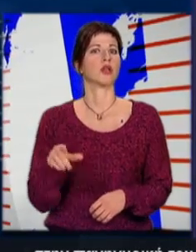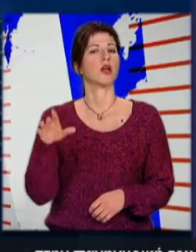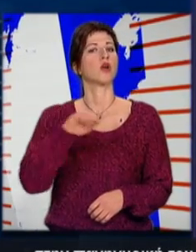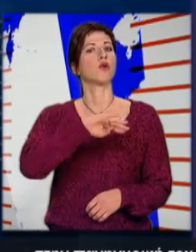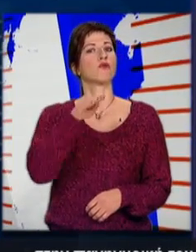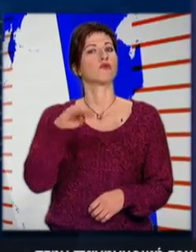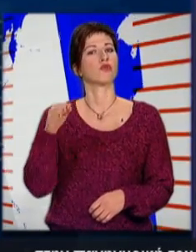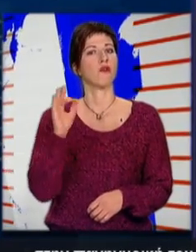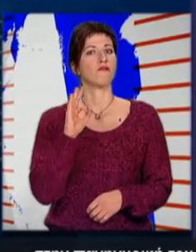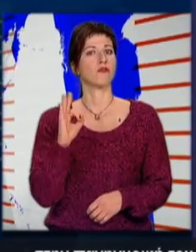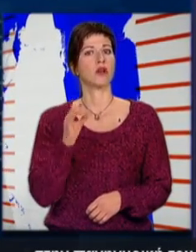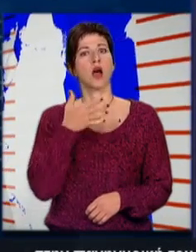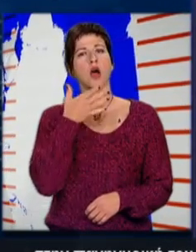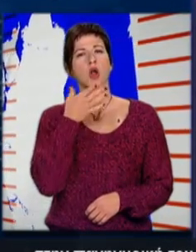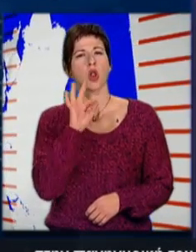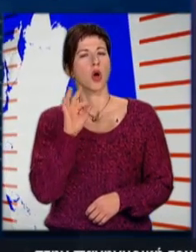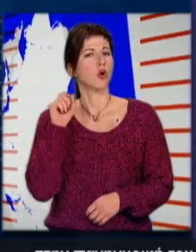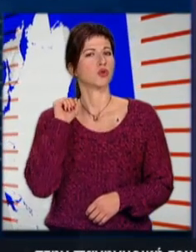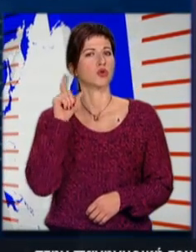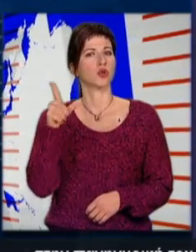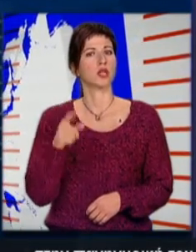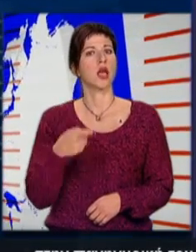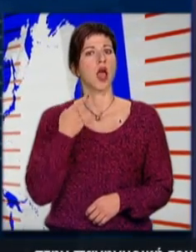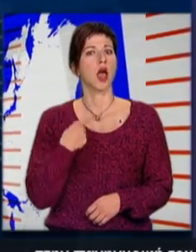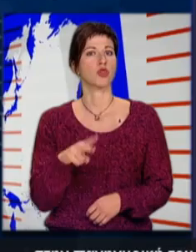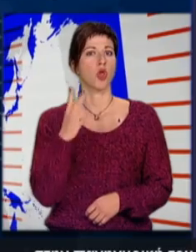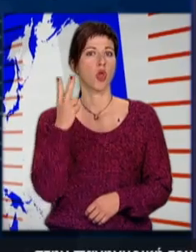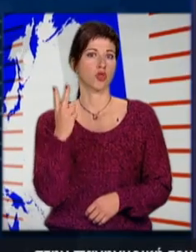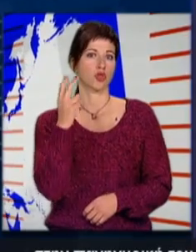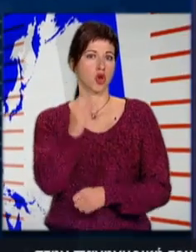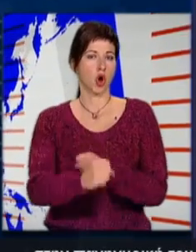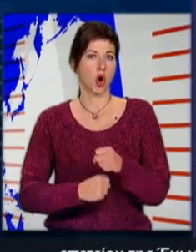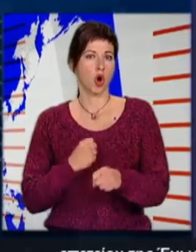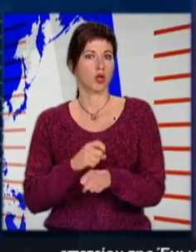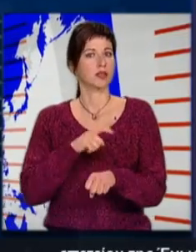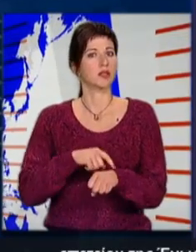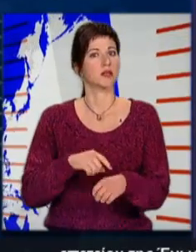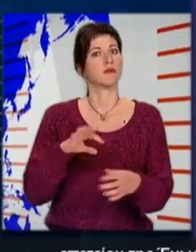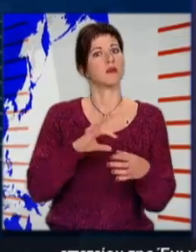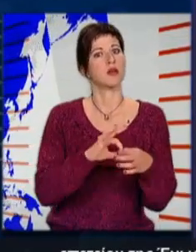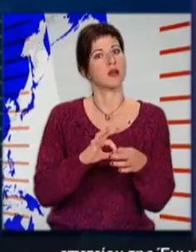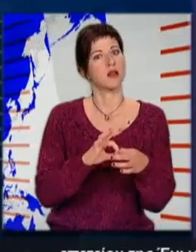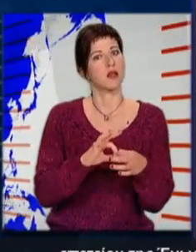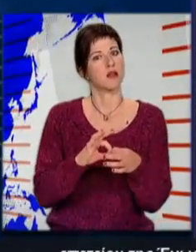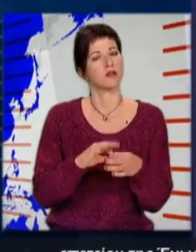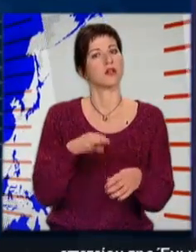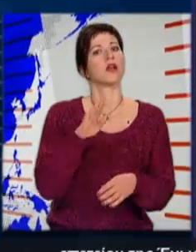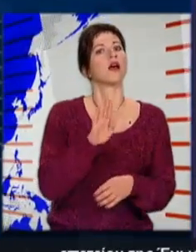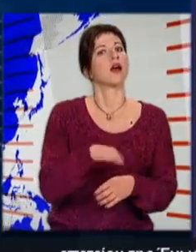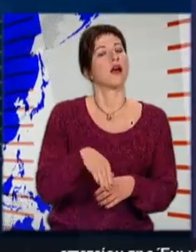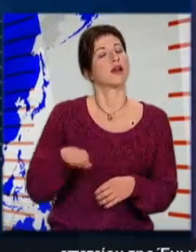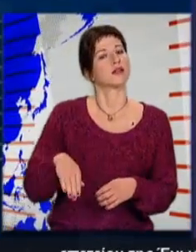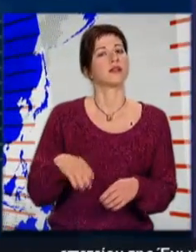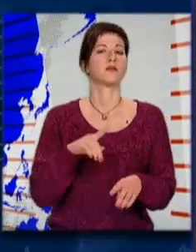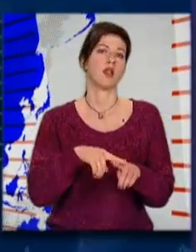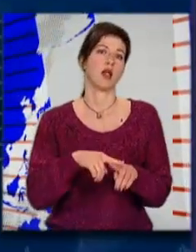Φρούριο Φυρκά, όπου κορυφώθηκαν οι εκδηλώσεις για τον εορτασμό της 102ης επαιτίου της Ένωσης της Κρήτης με